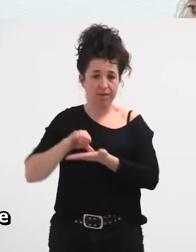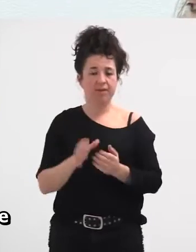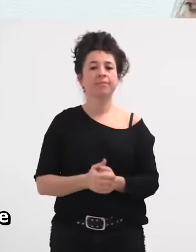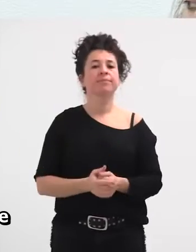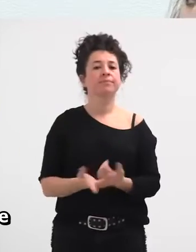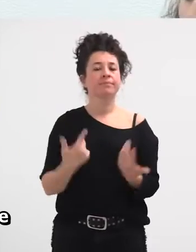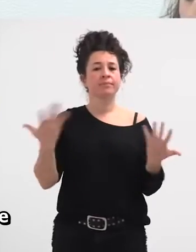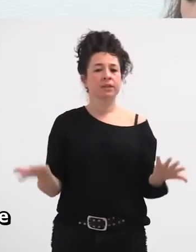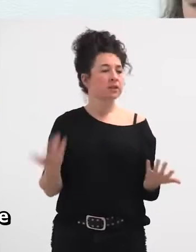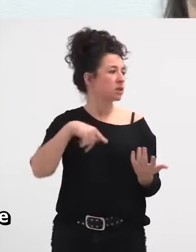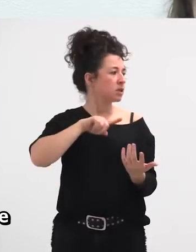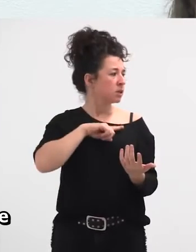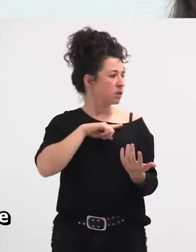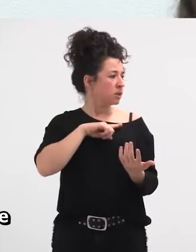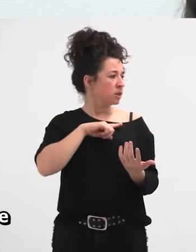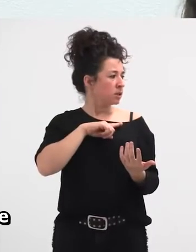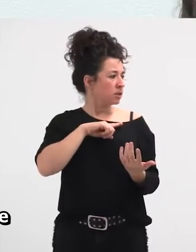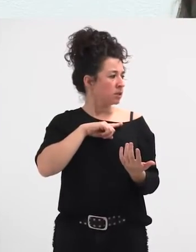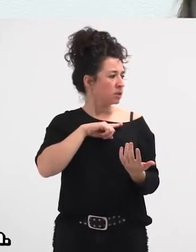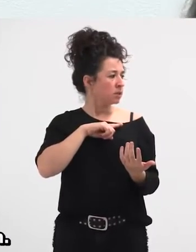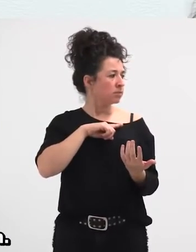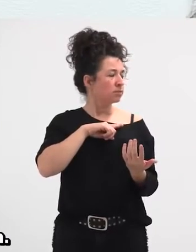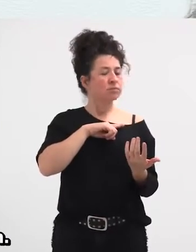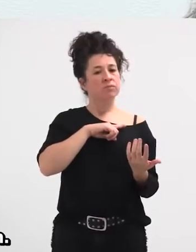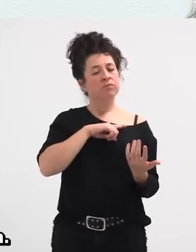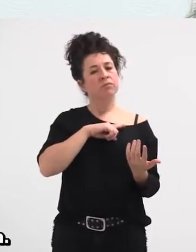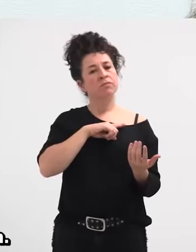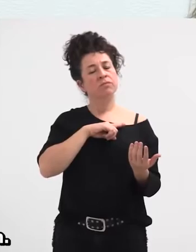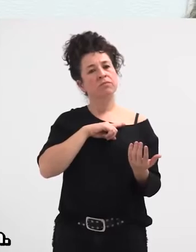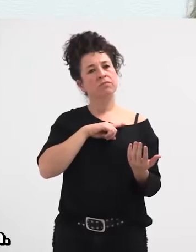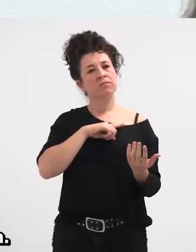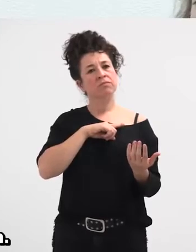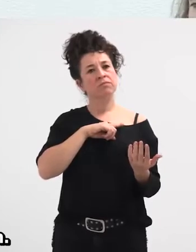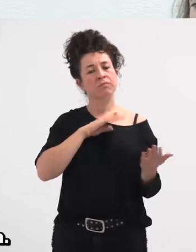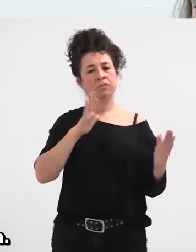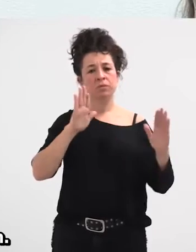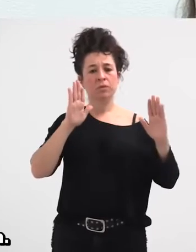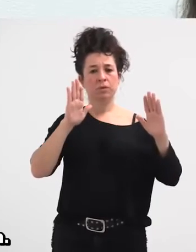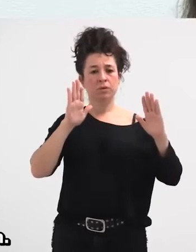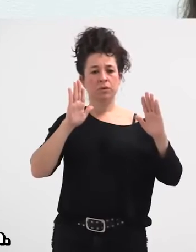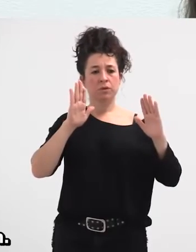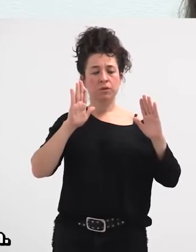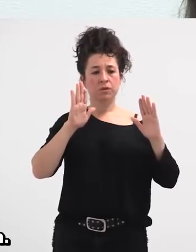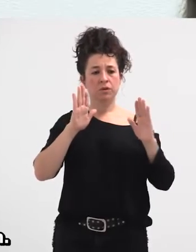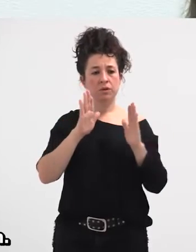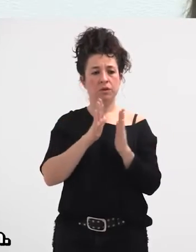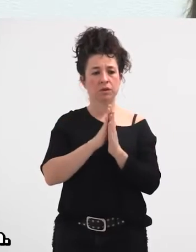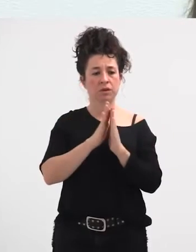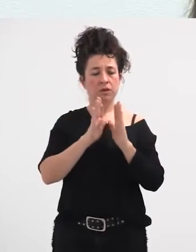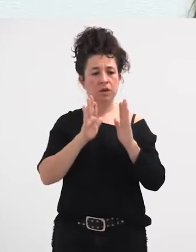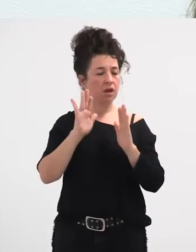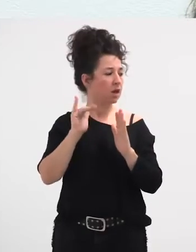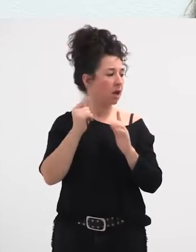hausnarketak eta kera direnak, azken hilabeteetan, eta liburua idazten ari gineen